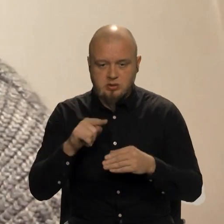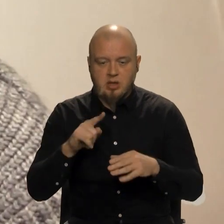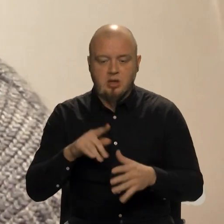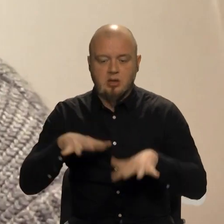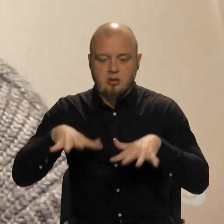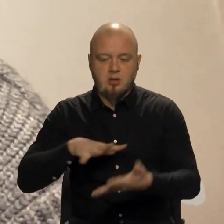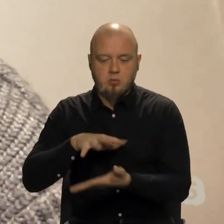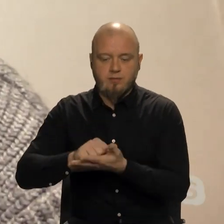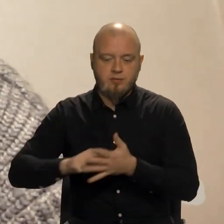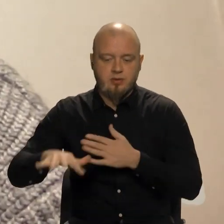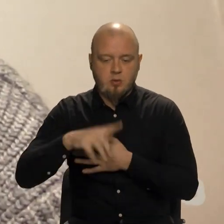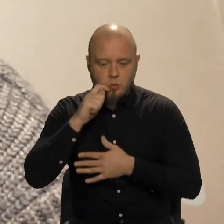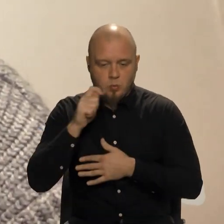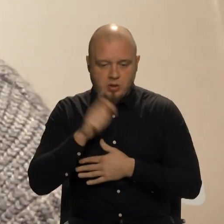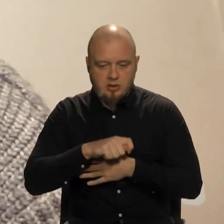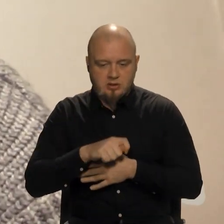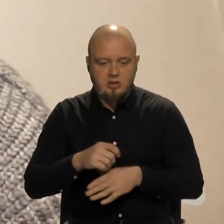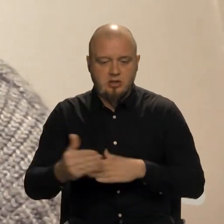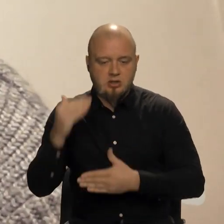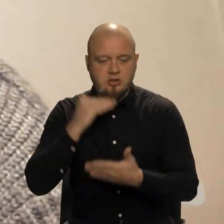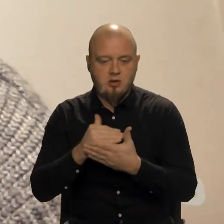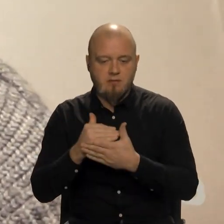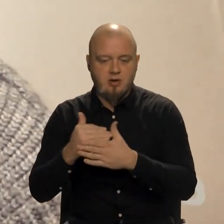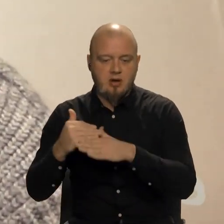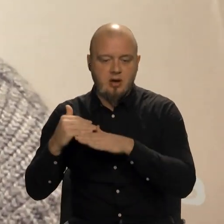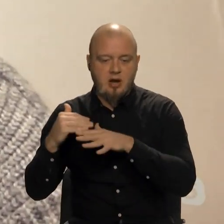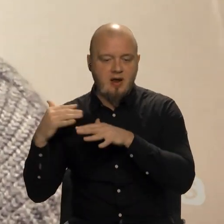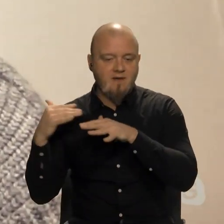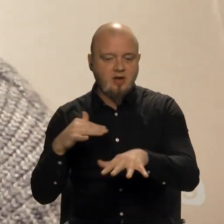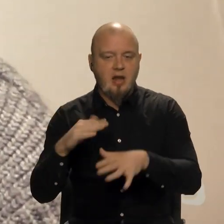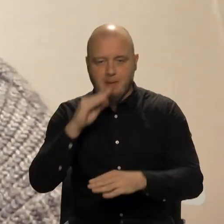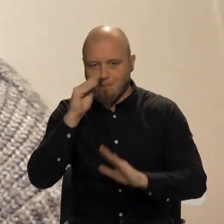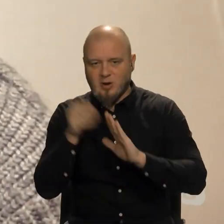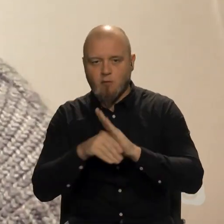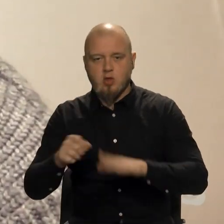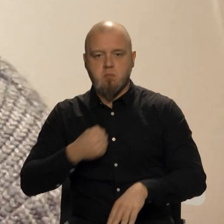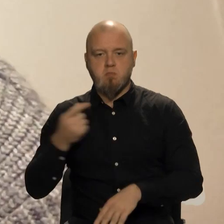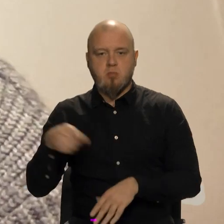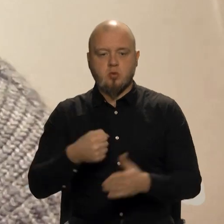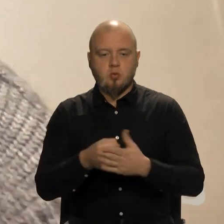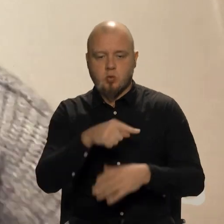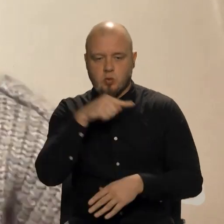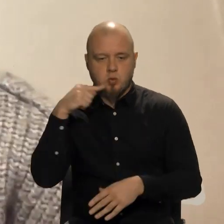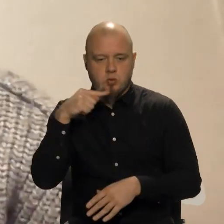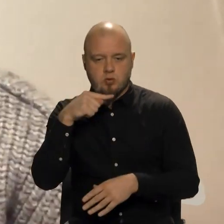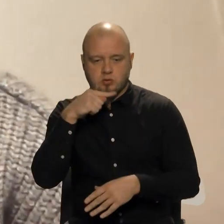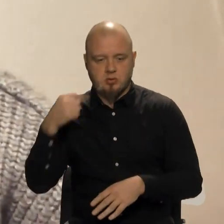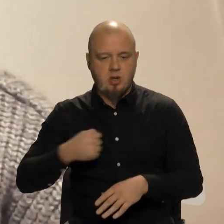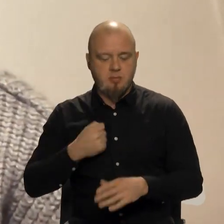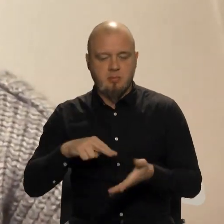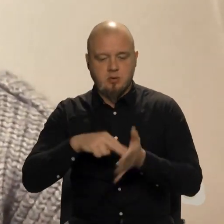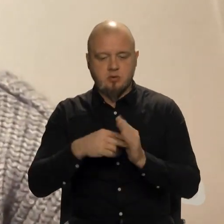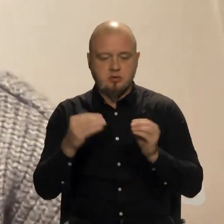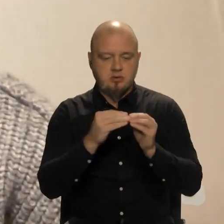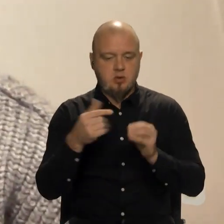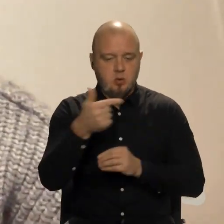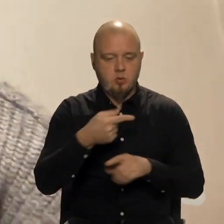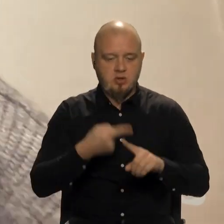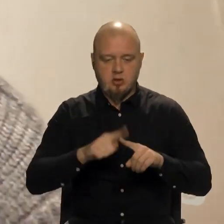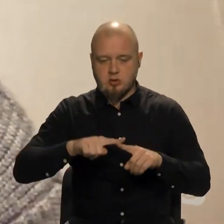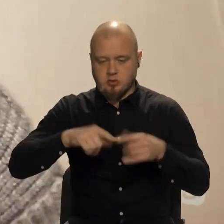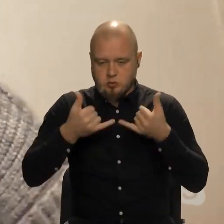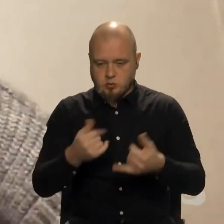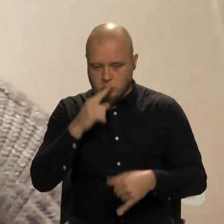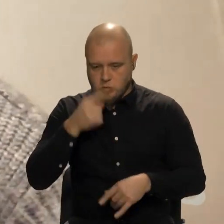окупованих територіях України чергова хвиля прихованої мобілізації до російської армії планується з 10 грудня цього року.